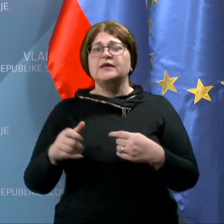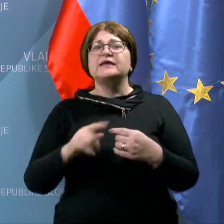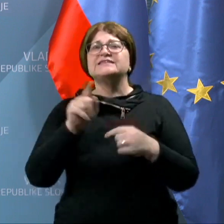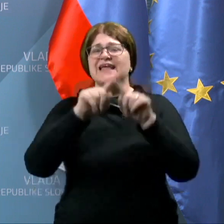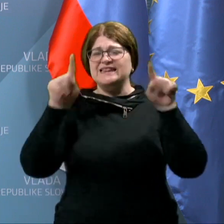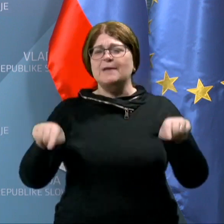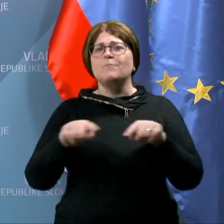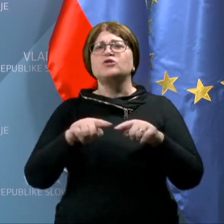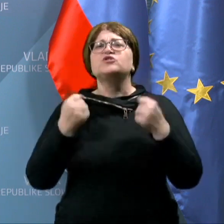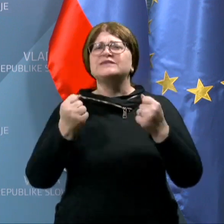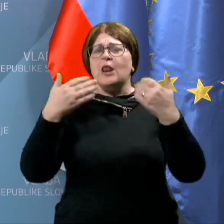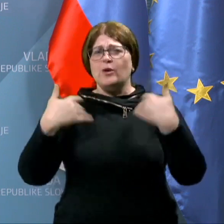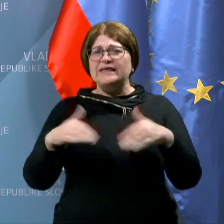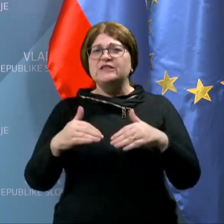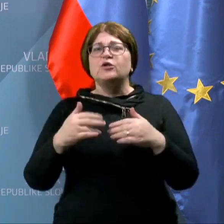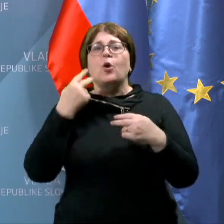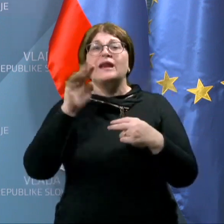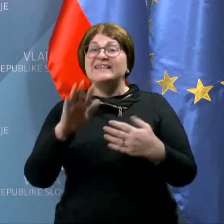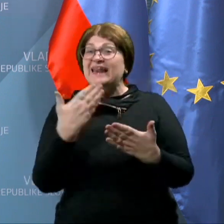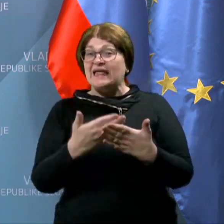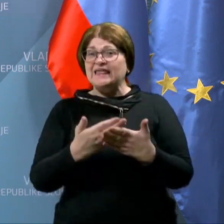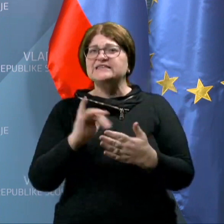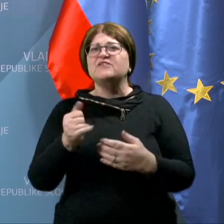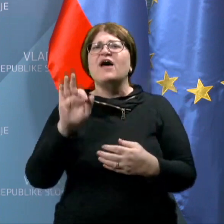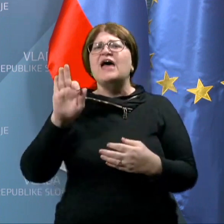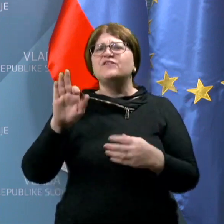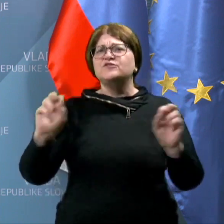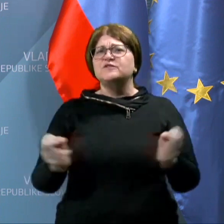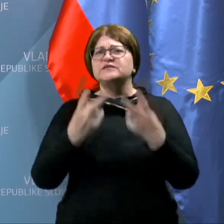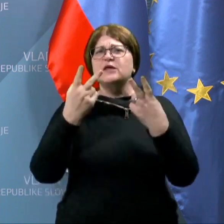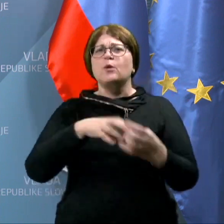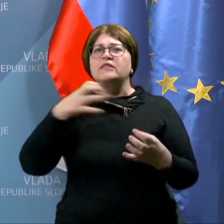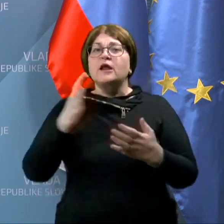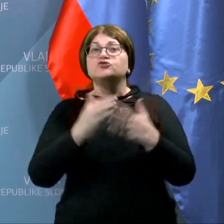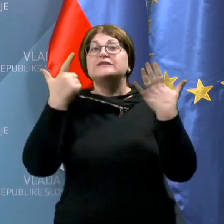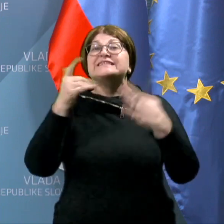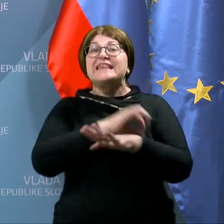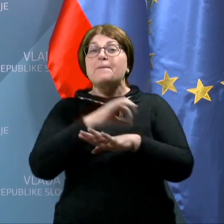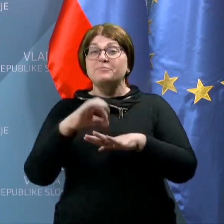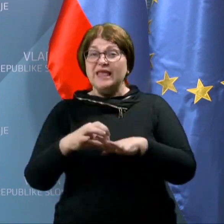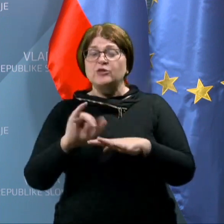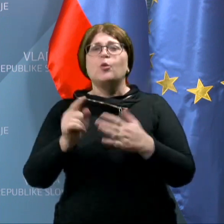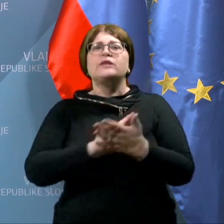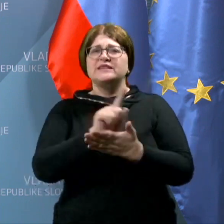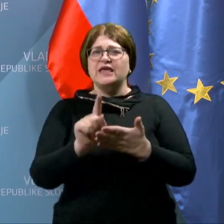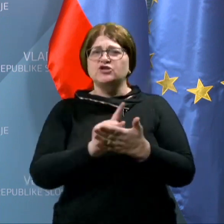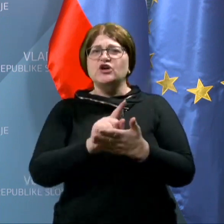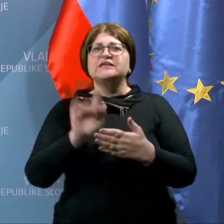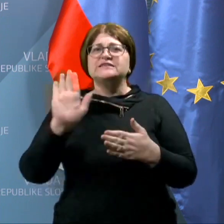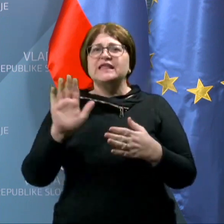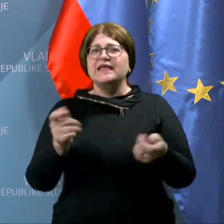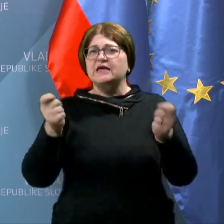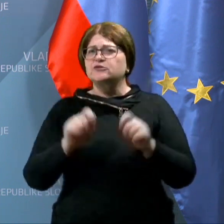napotnico zelo hitro, glede na dejstvo, da Fidesova stavka traje že sedem tednov in da je čas njenega